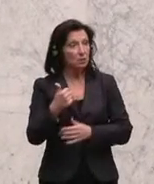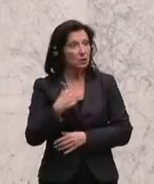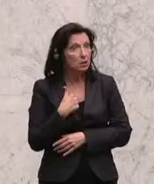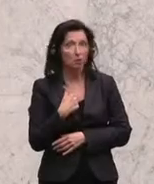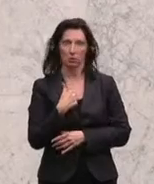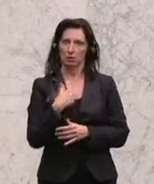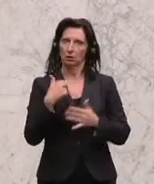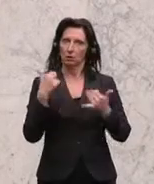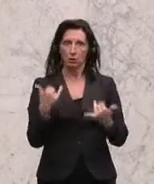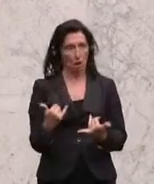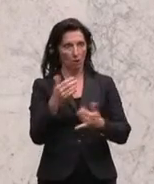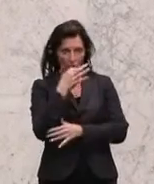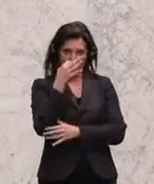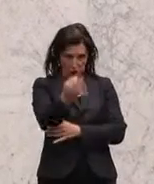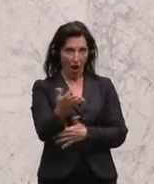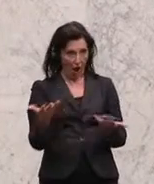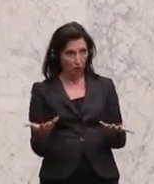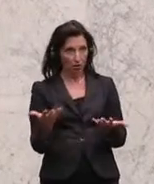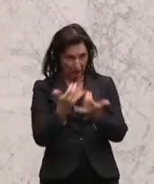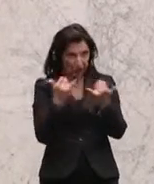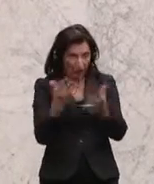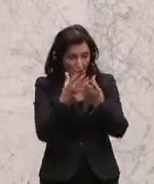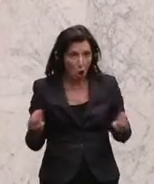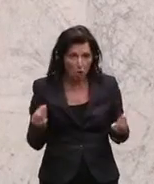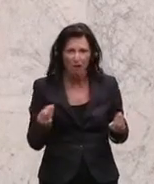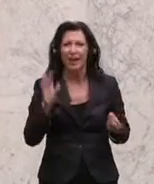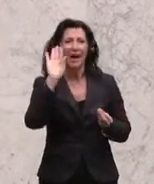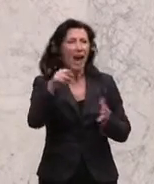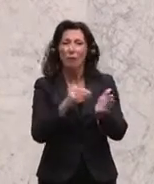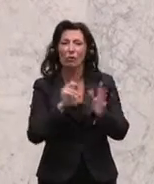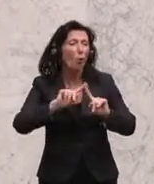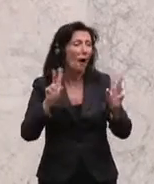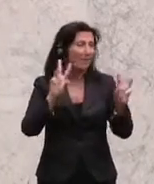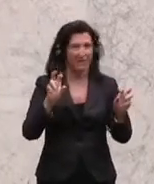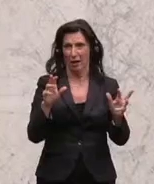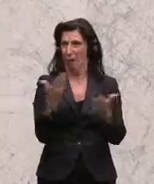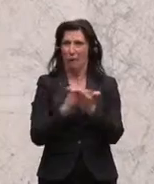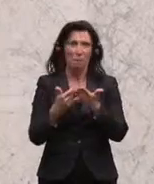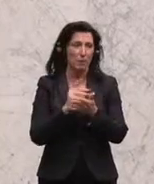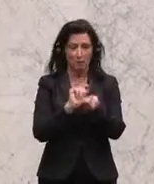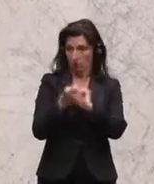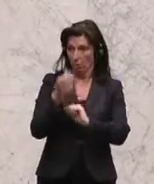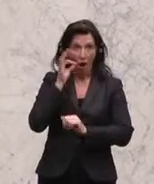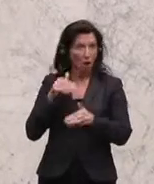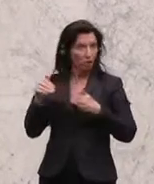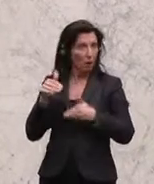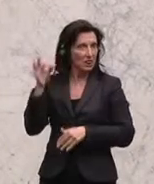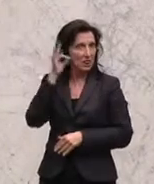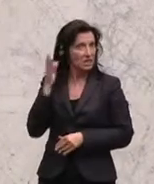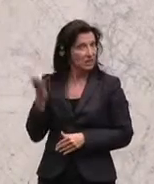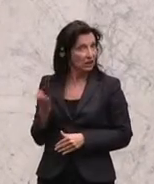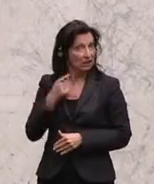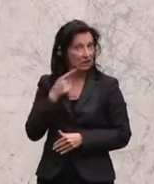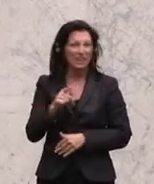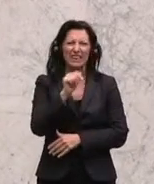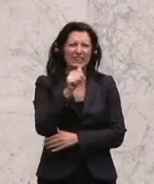was ist Ihre Antwort dazu? Und ich könnte das fortsetzen zur Bildungsreform. Die Frau Ministerin nimmt dazu Stellung, das war